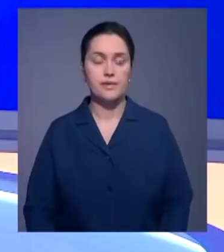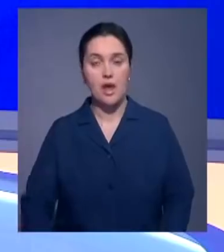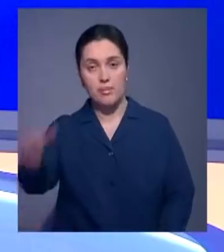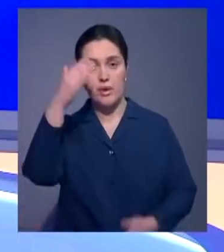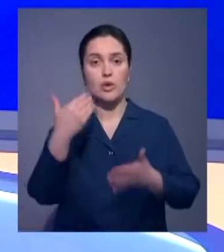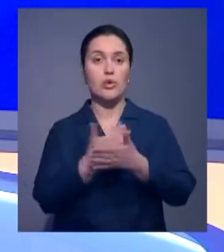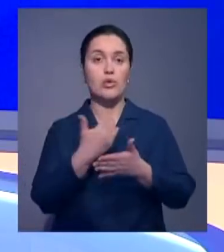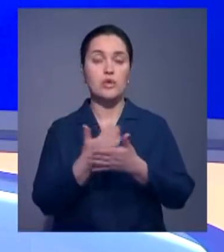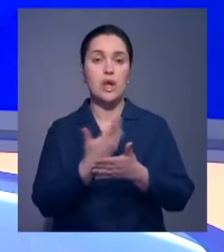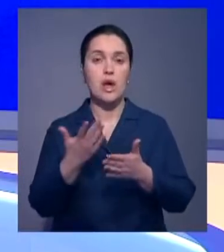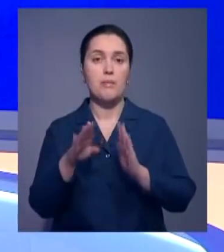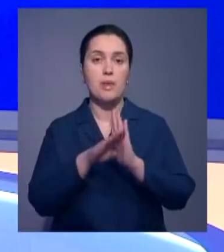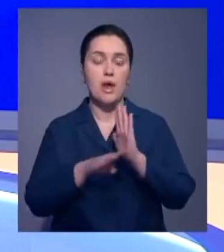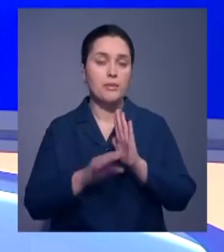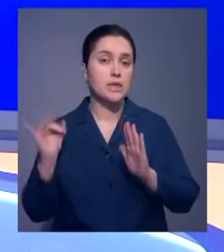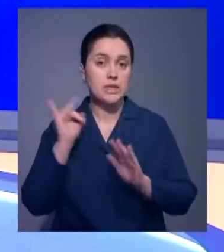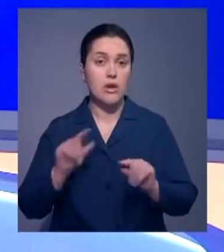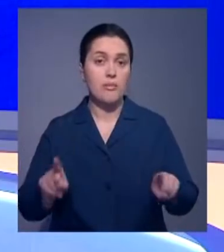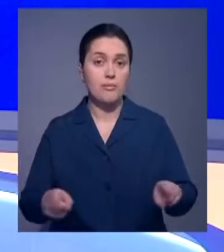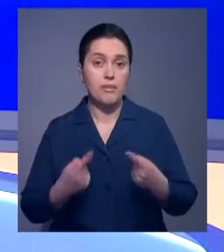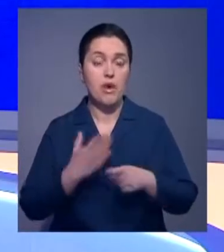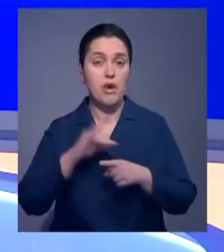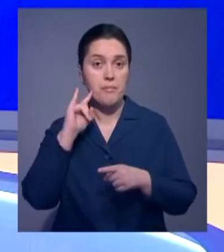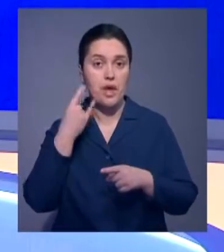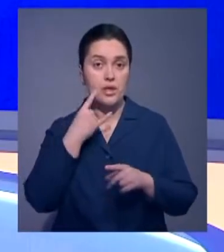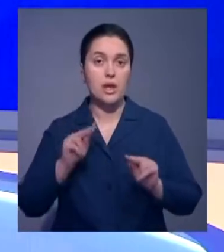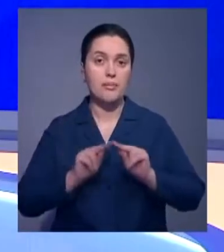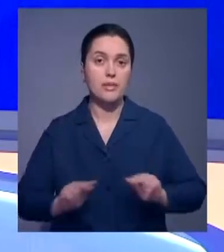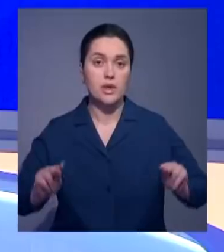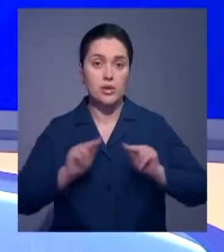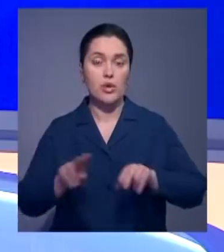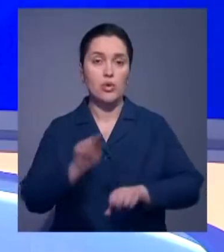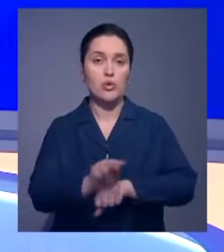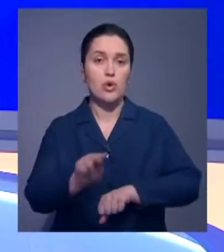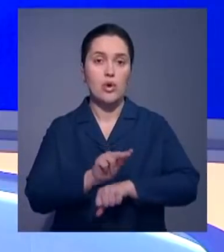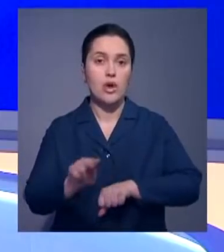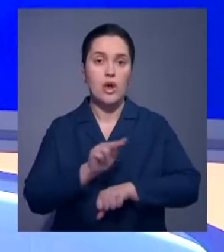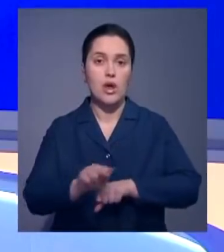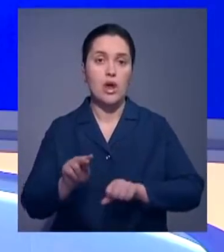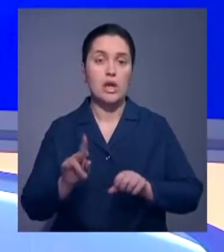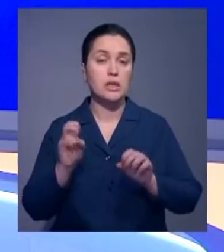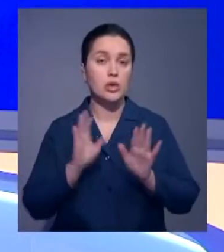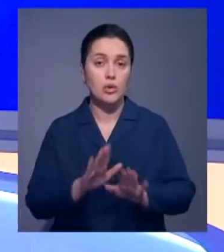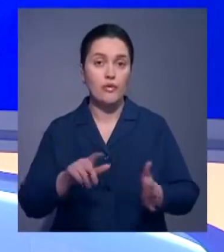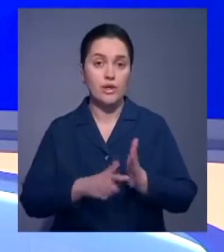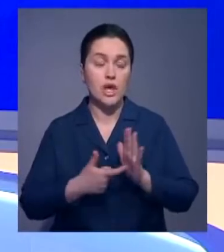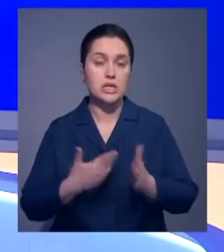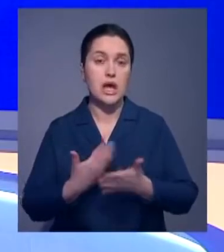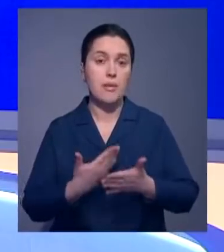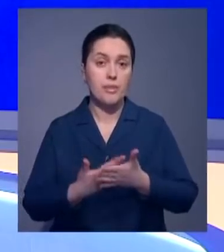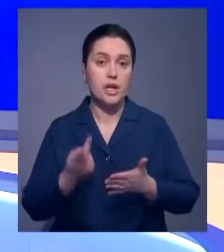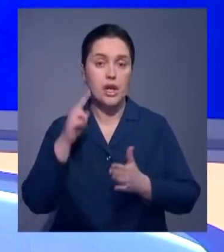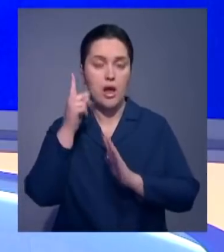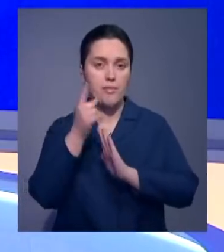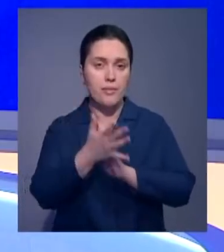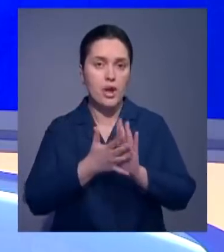Образовательное новшество на основе программы «Рухани Жангыру» внедрили павлодарские педагоги. Многие уроки они проводят теперь не только в классе. Например, для